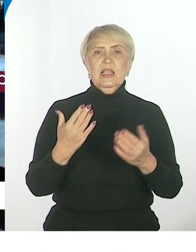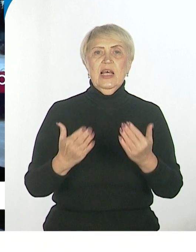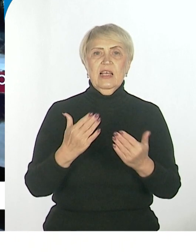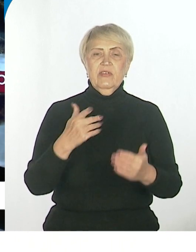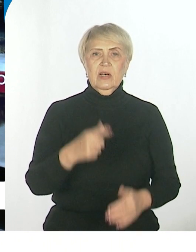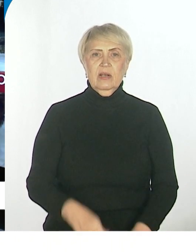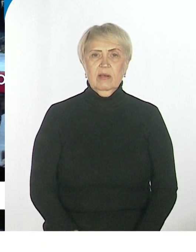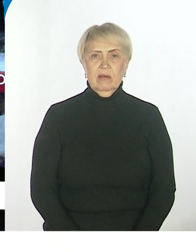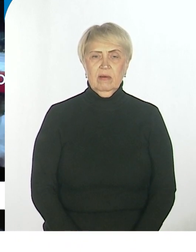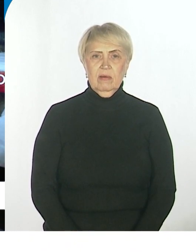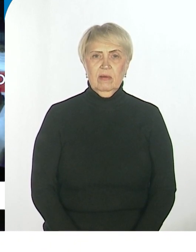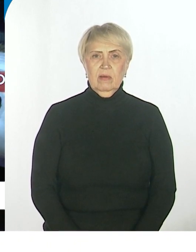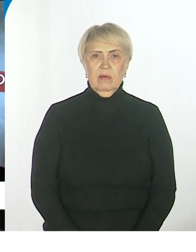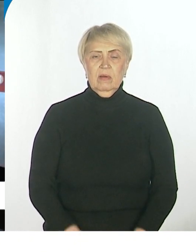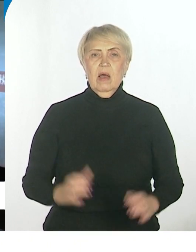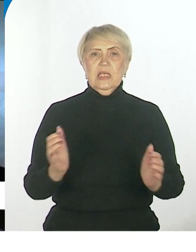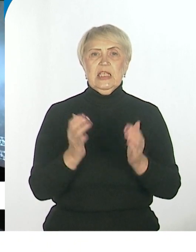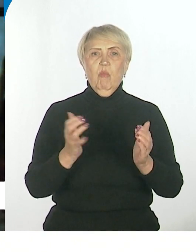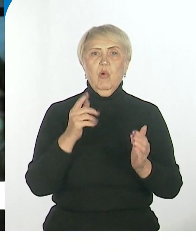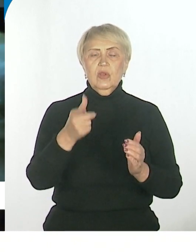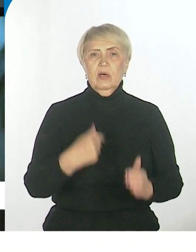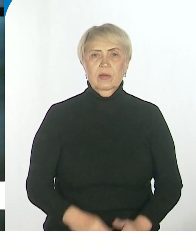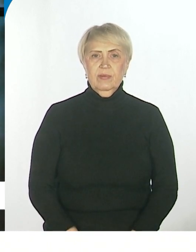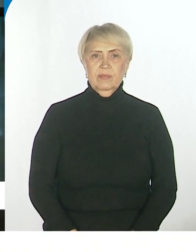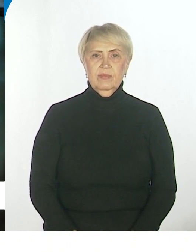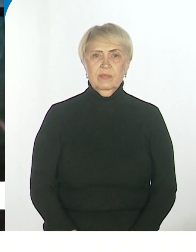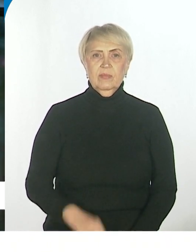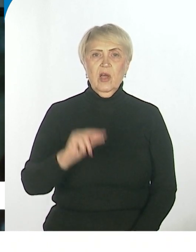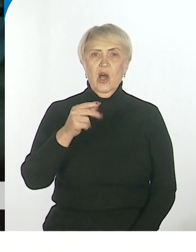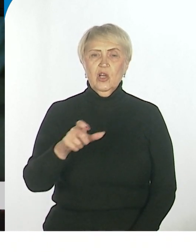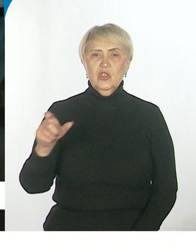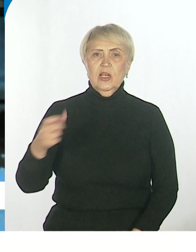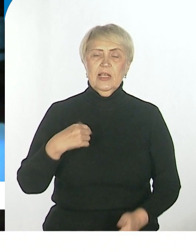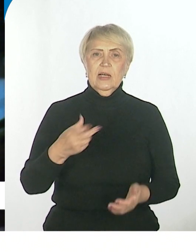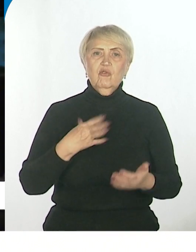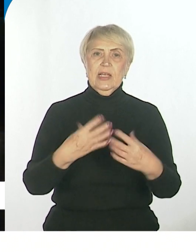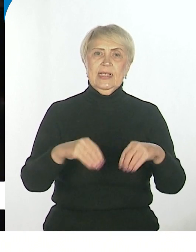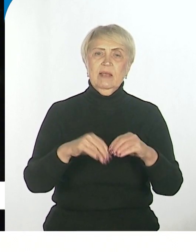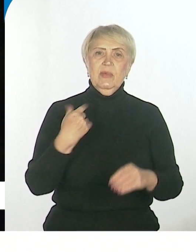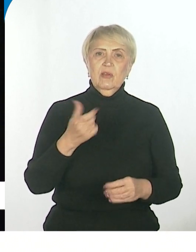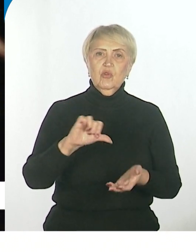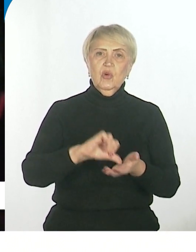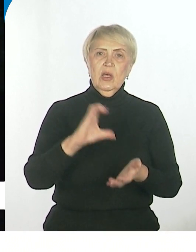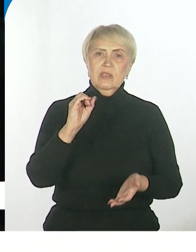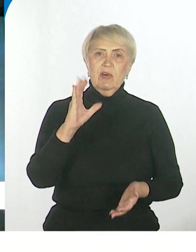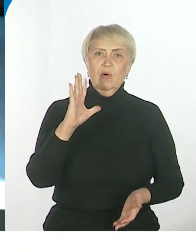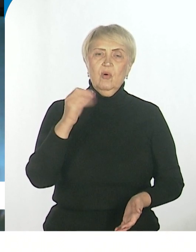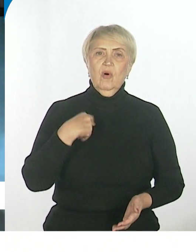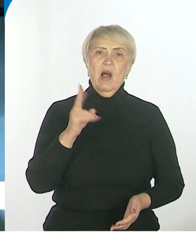забота членов семьи, участников СВО у нас в крае, это, наверное,